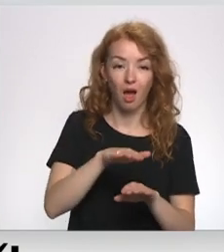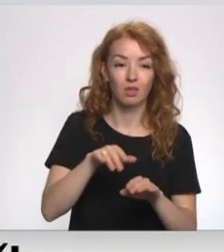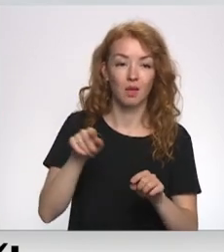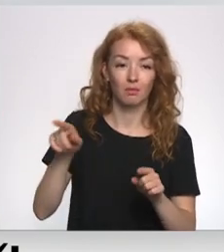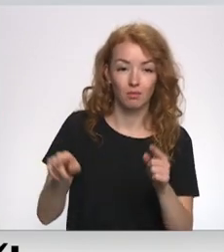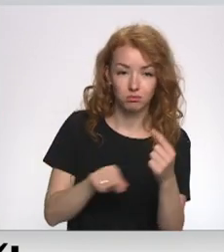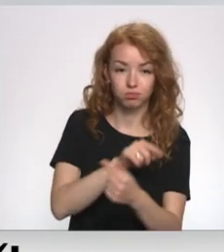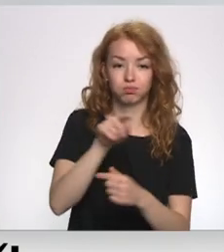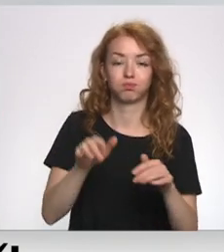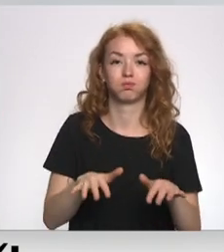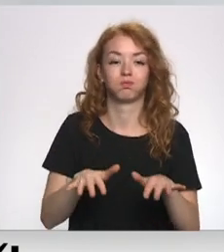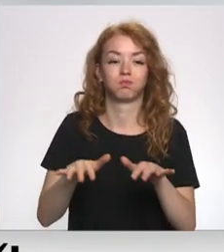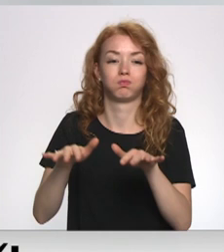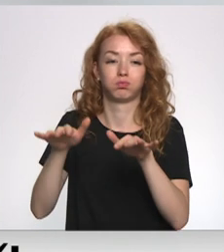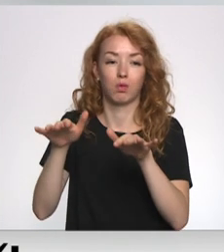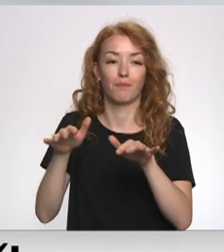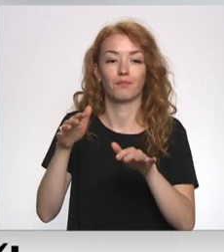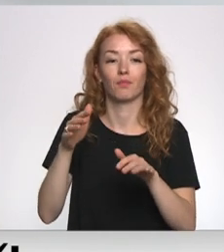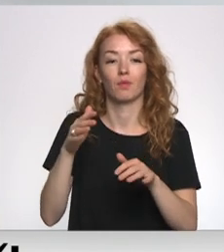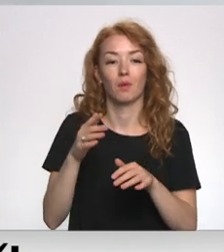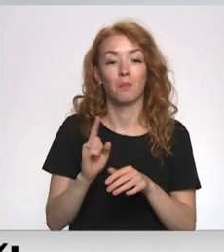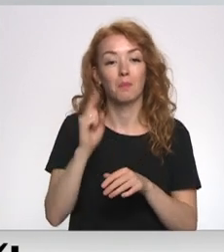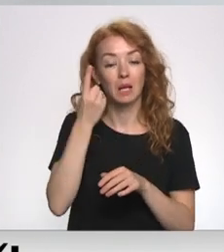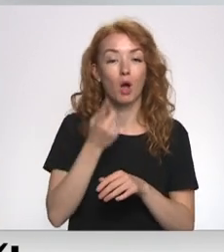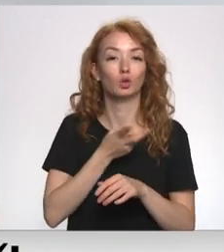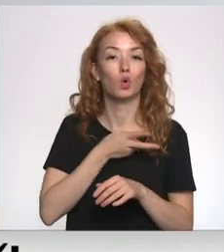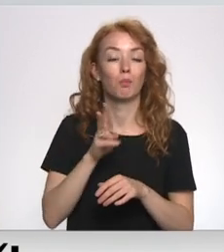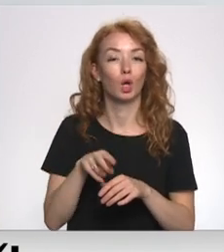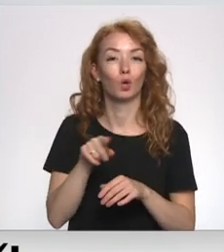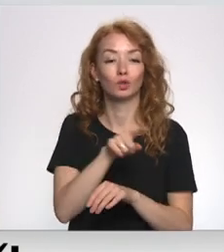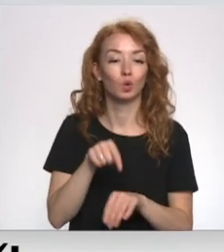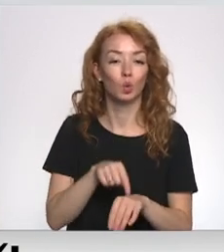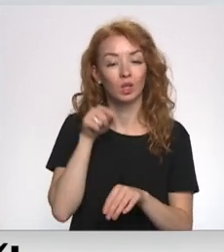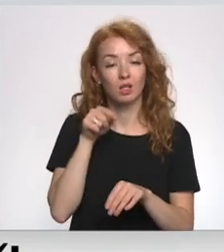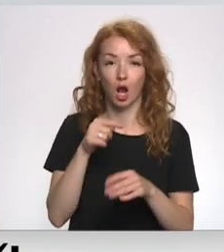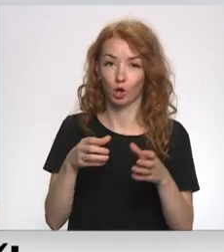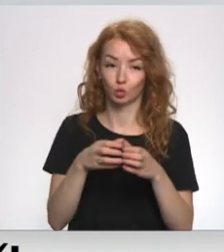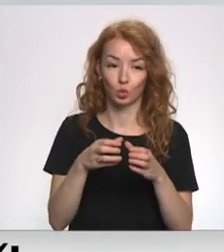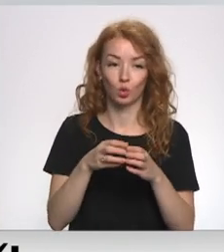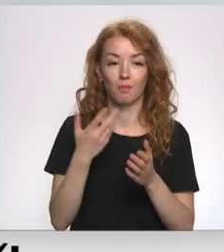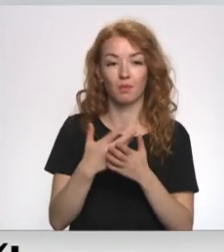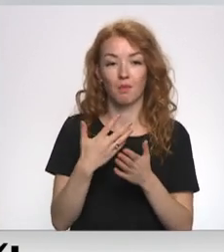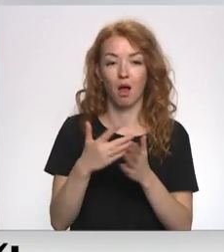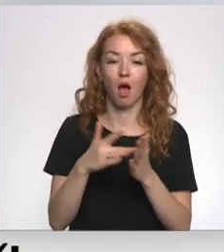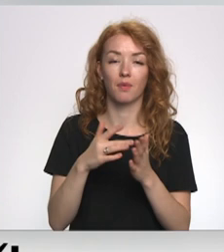skābeklu bagātos ūdejus. Viņi noteikti pirmās mirsts uz skābeklu jūtīgākās sugas un tie būtu droši vien kaut kāds zandarti.